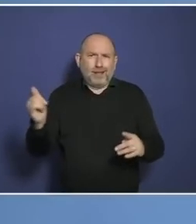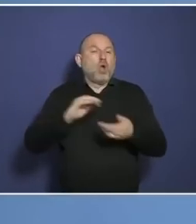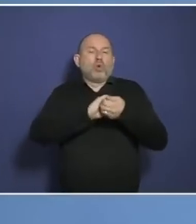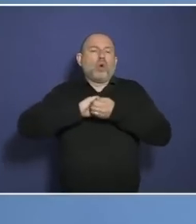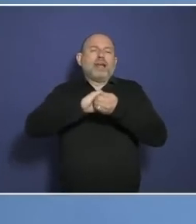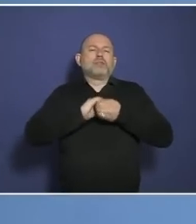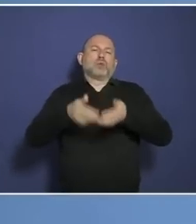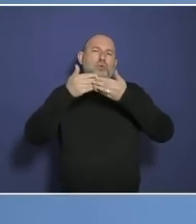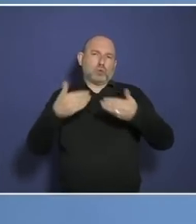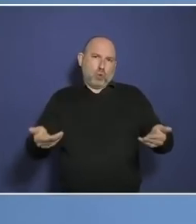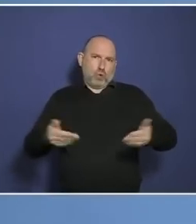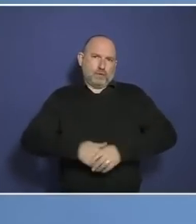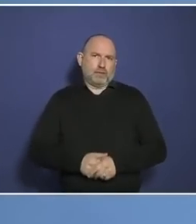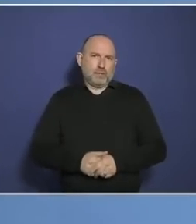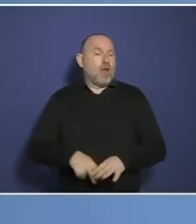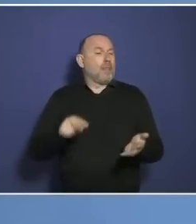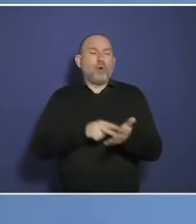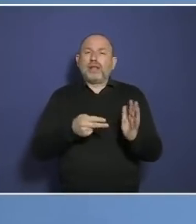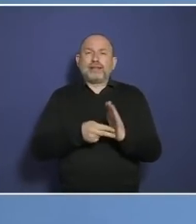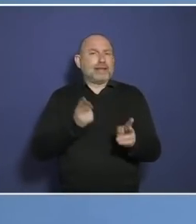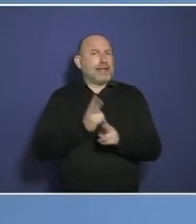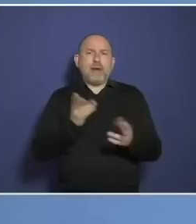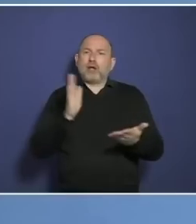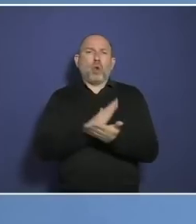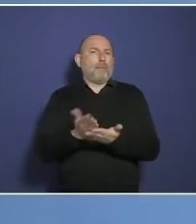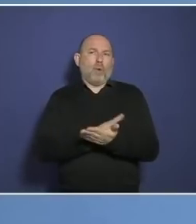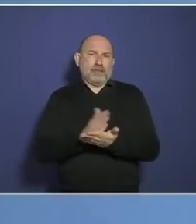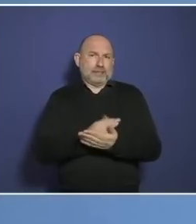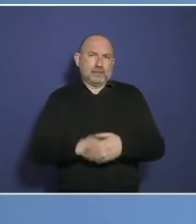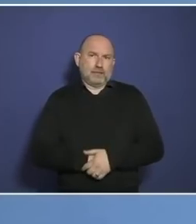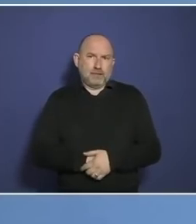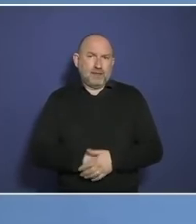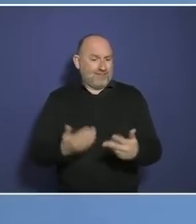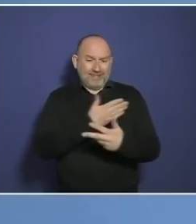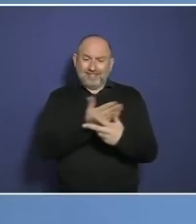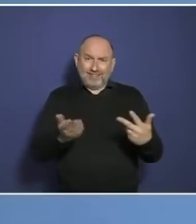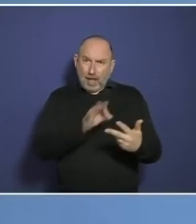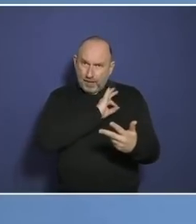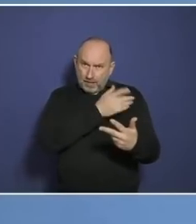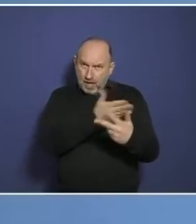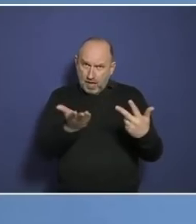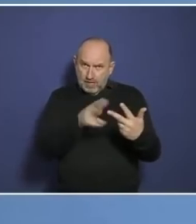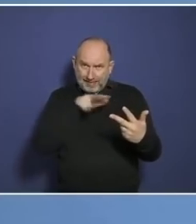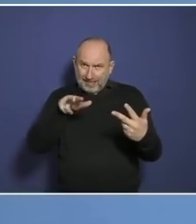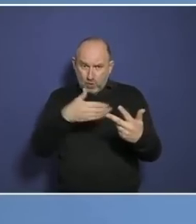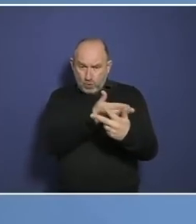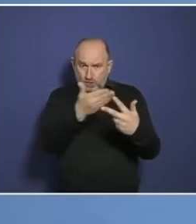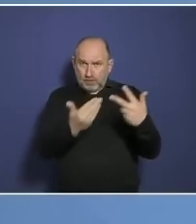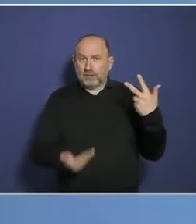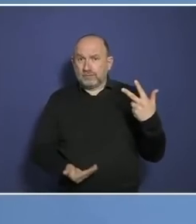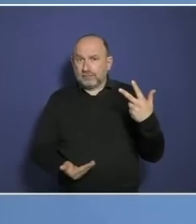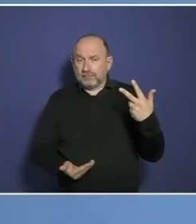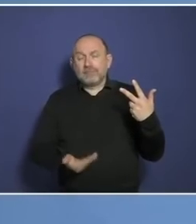dazu. Politik ist Kompromiss. Und wenn drei Parteien... Das ist richtig tragikomisch, dass Lauterbach ausgerechnet hier dem